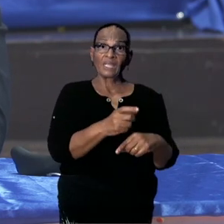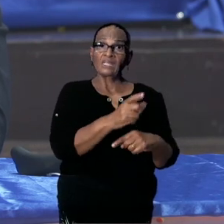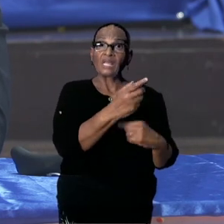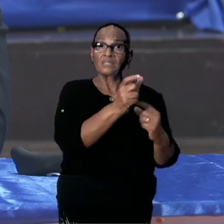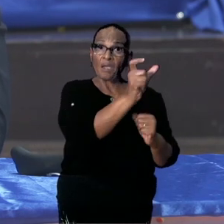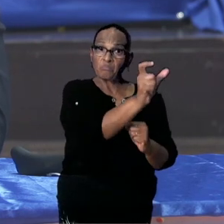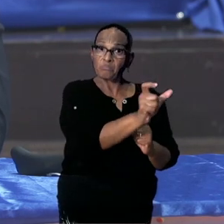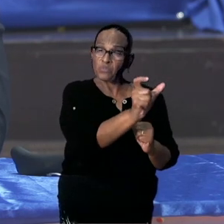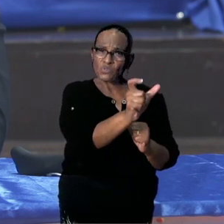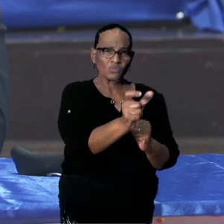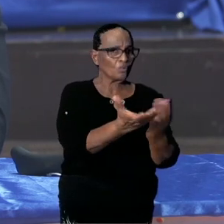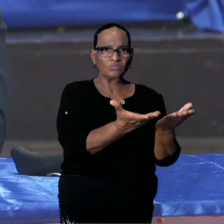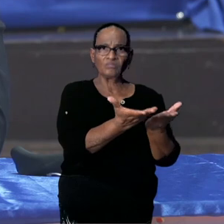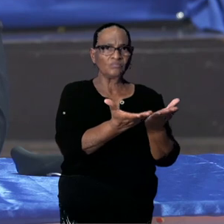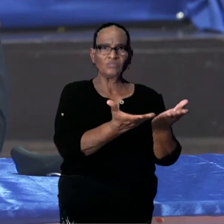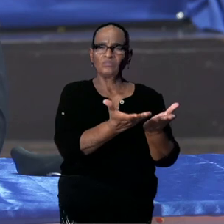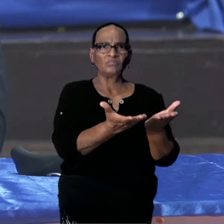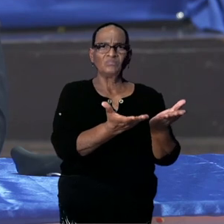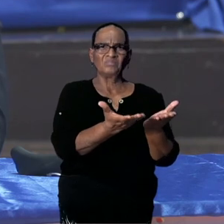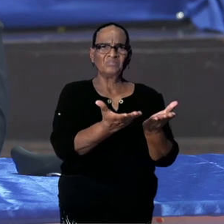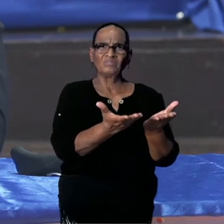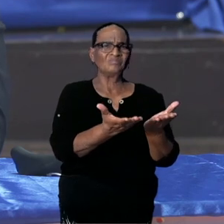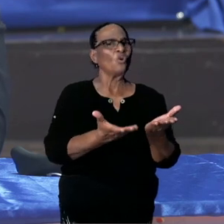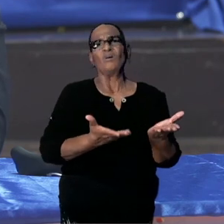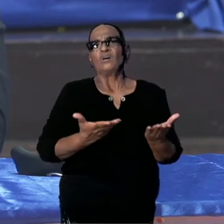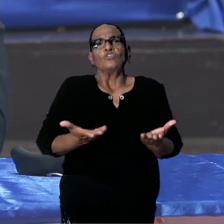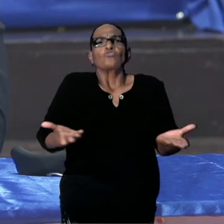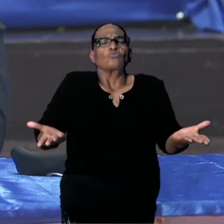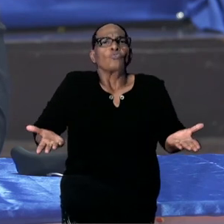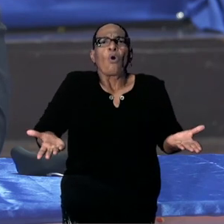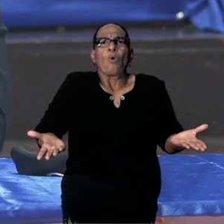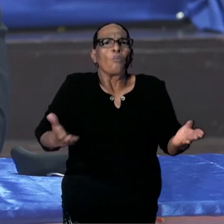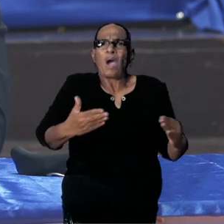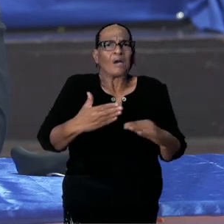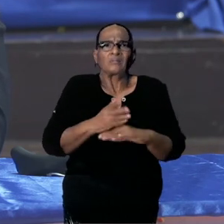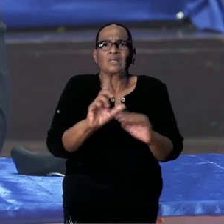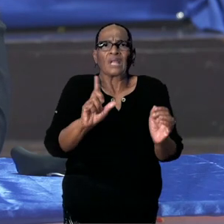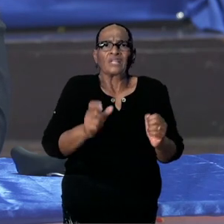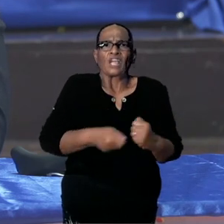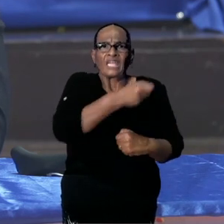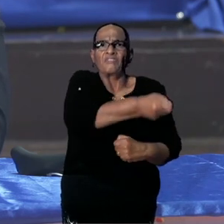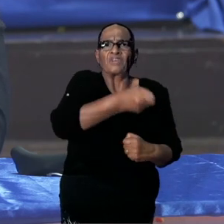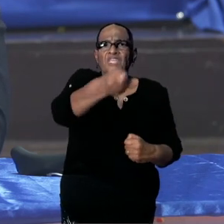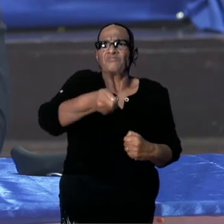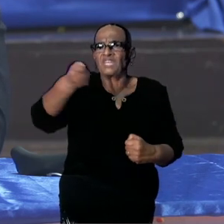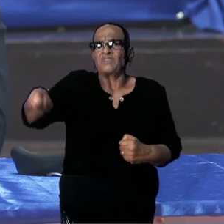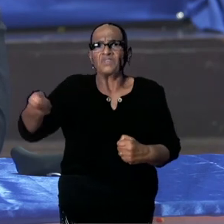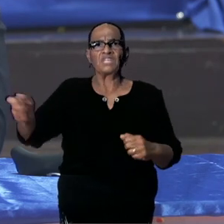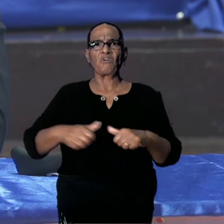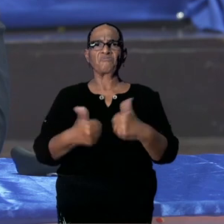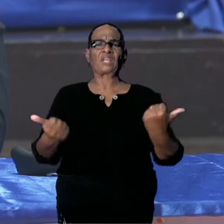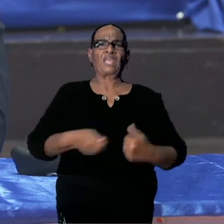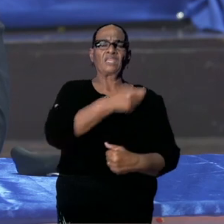op een ongeverifieerde, onterecht te wezen, zaken naar de man brengen. Ook al is het gratis.